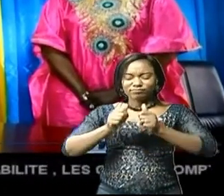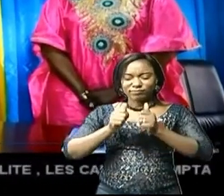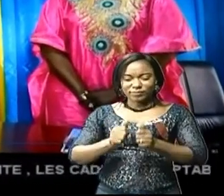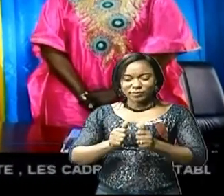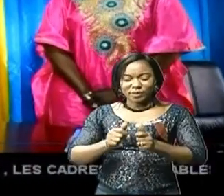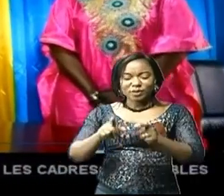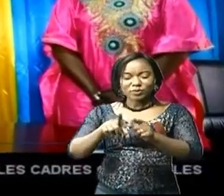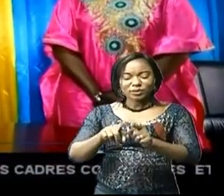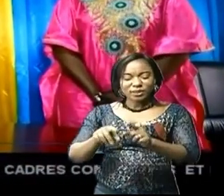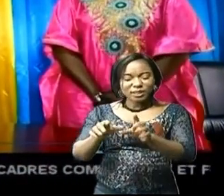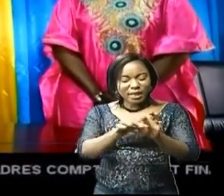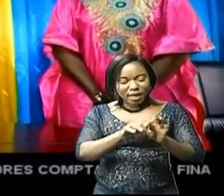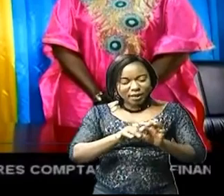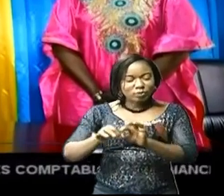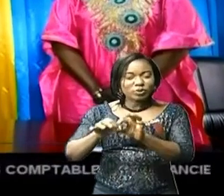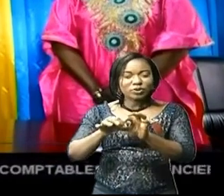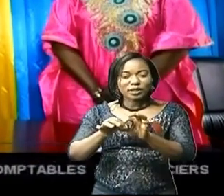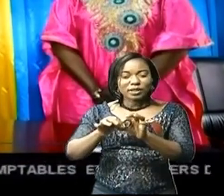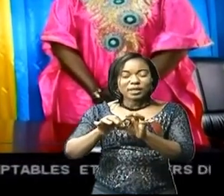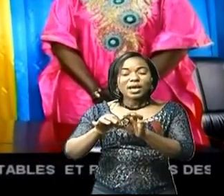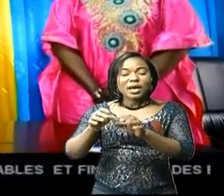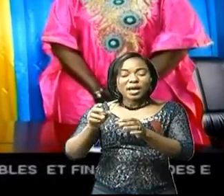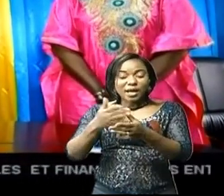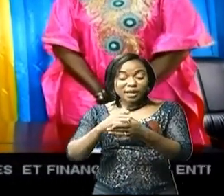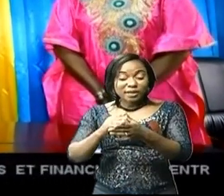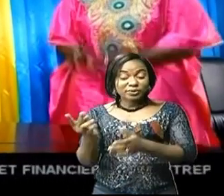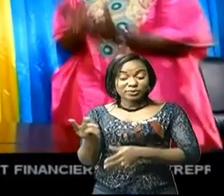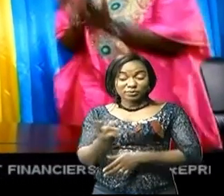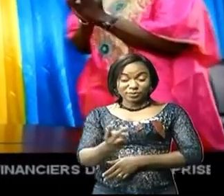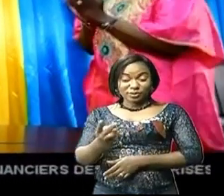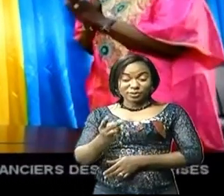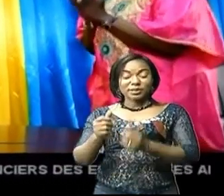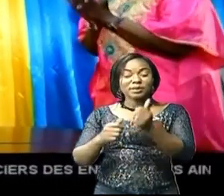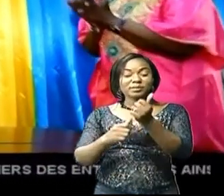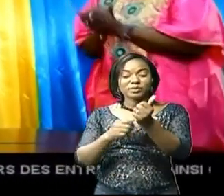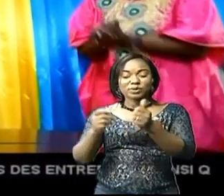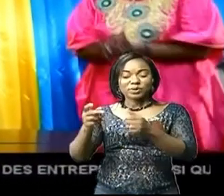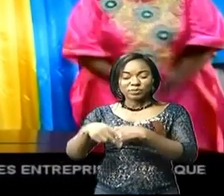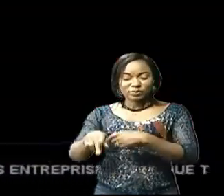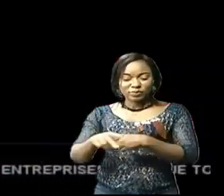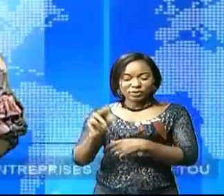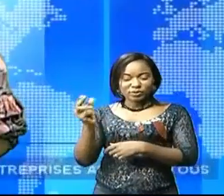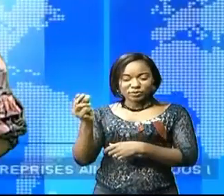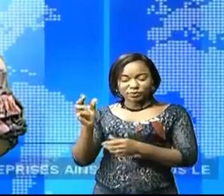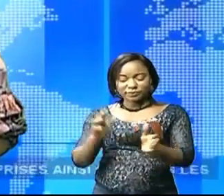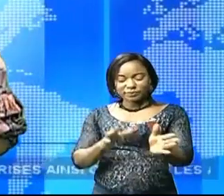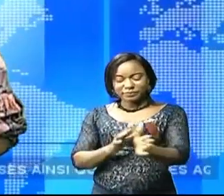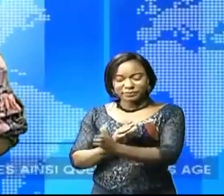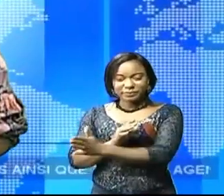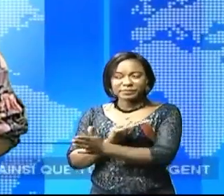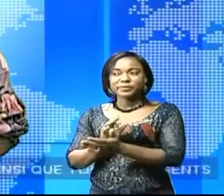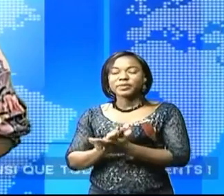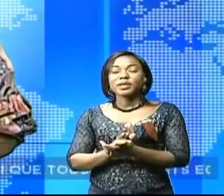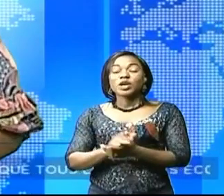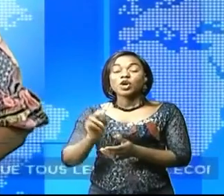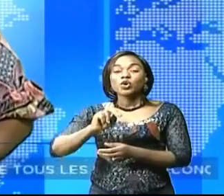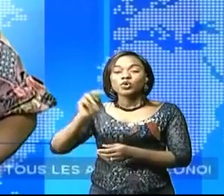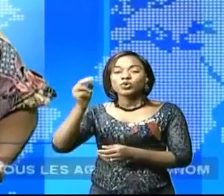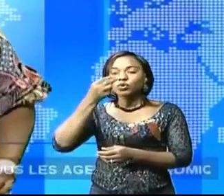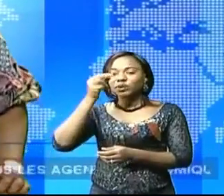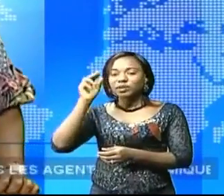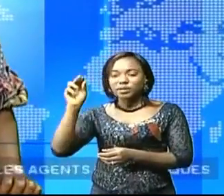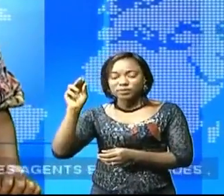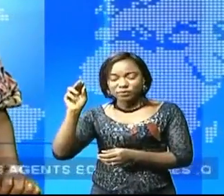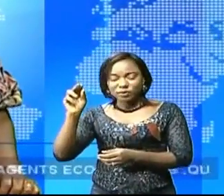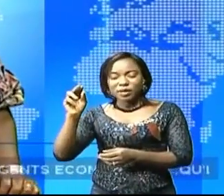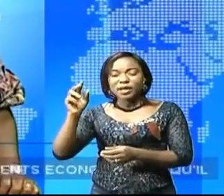de l'harmonie, combien vitale, qui règne entre les responsables des institutions de la province du Kobach. Au Nord Kivu, la police